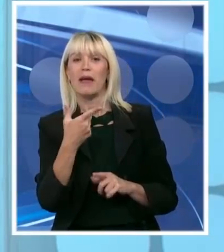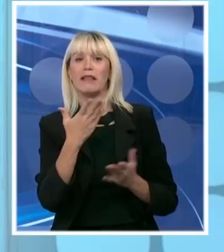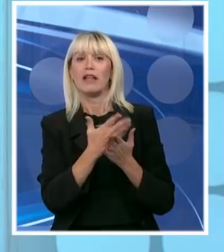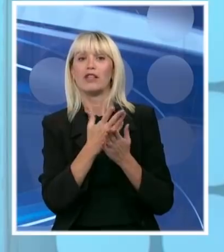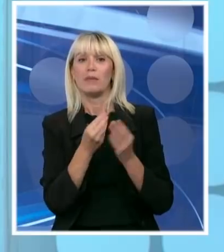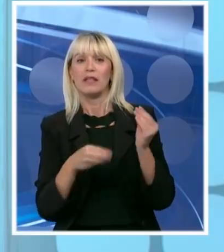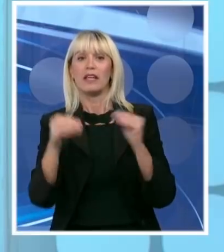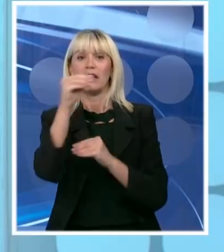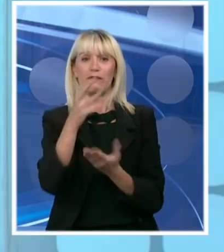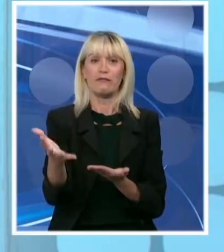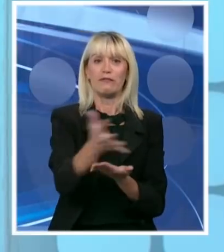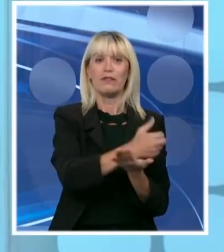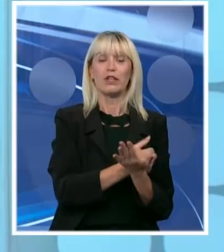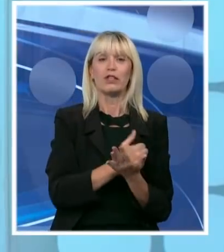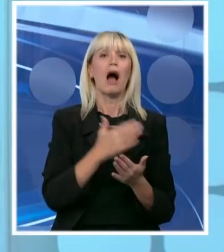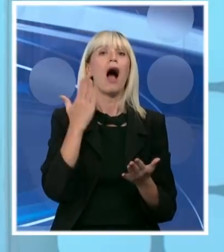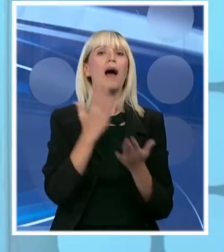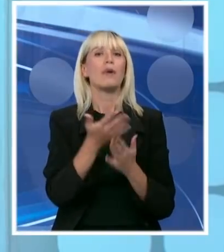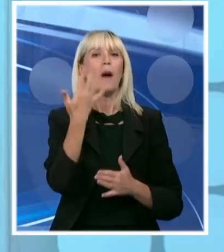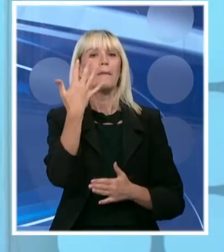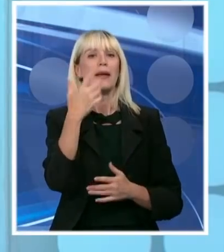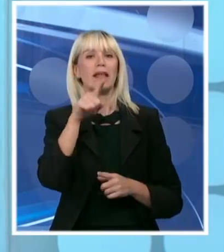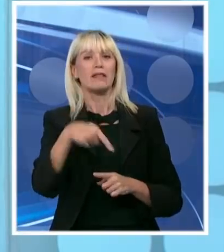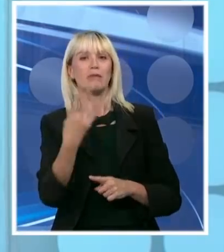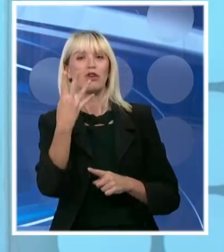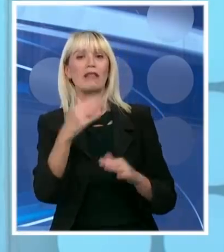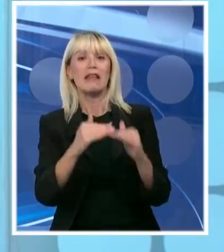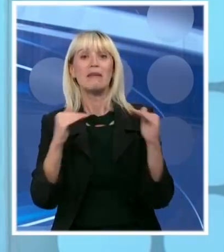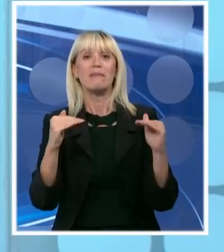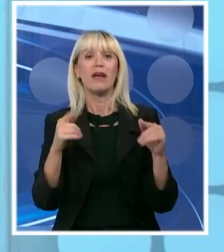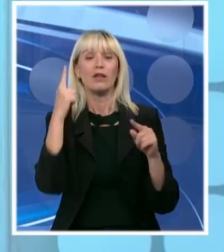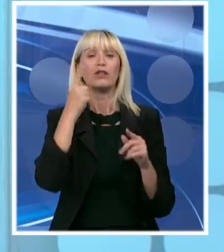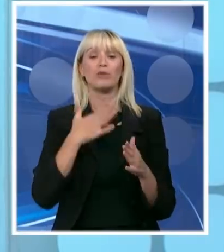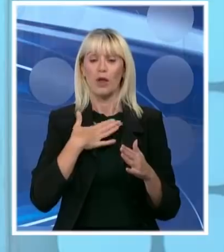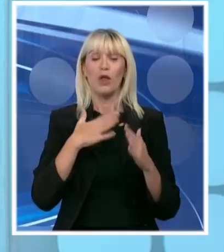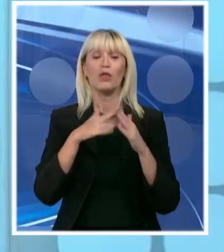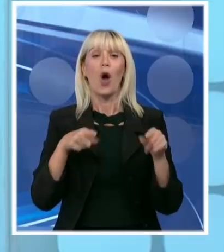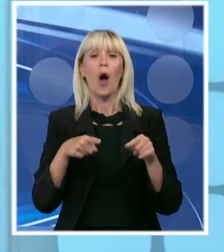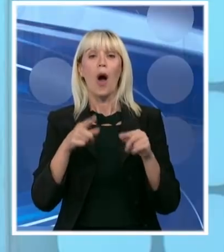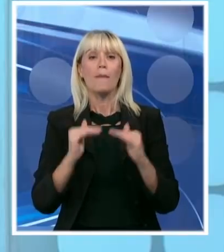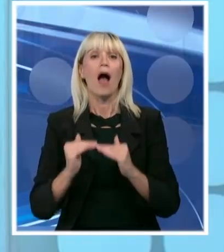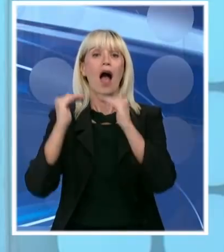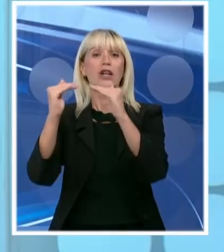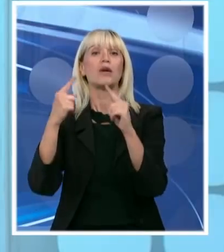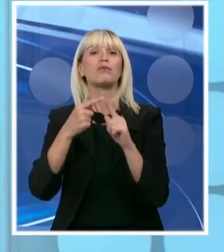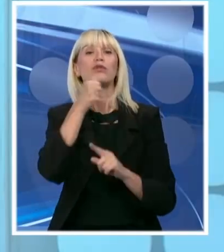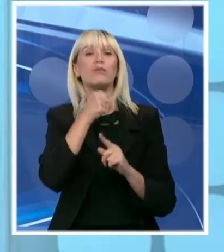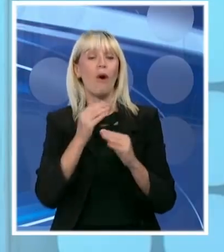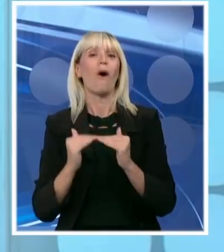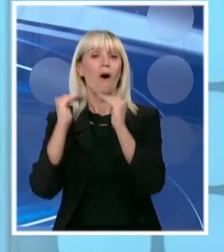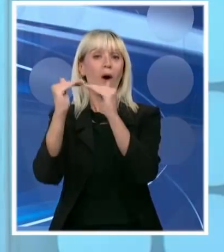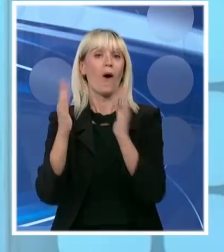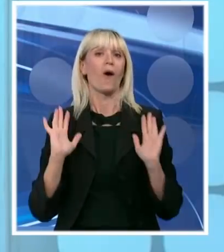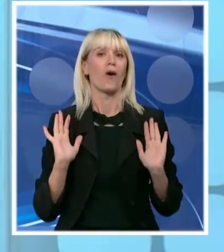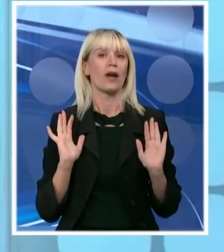bolje, na više. Dobili smo 50,4 milijarde. Podignut je domaći PDV i podignuta je akcija iza. Domaći PDV vam je